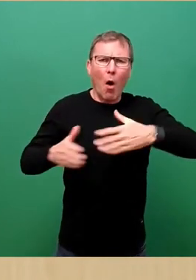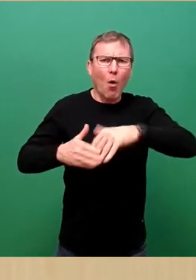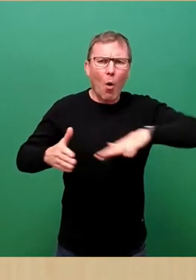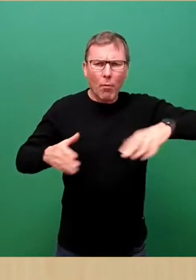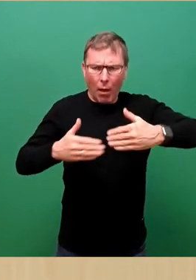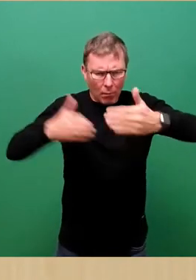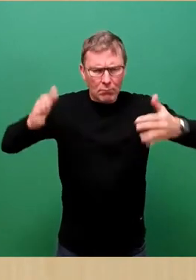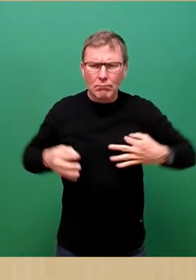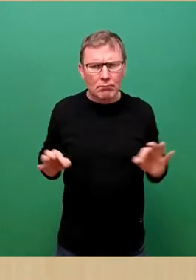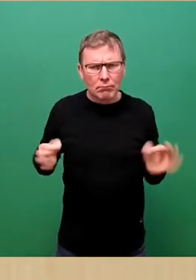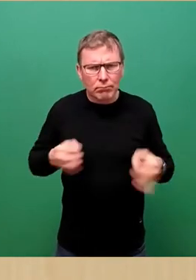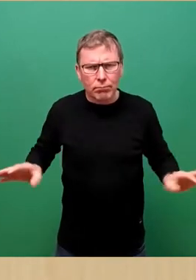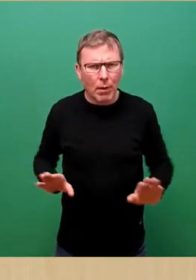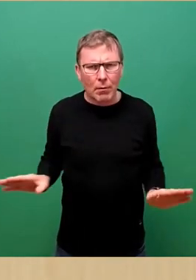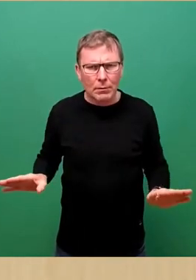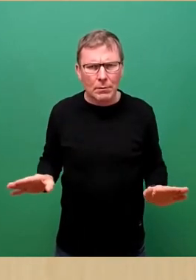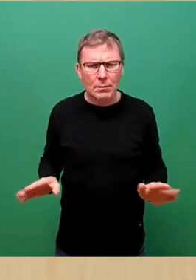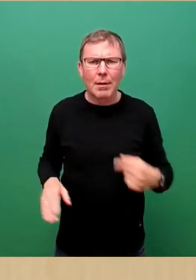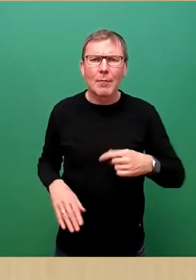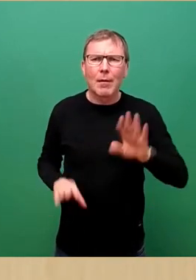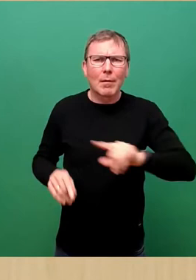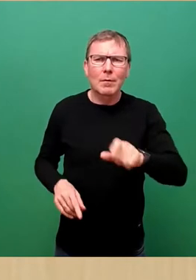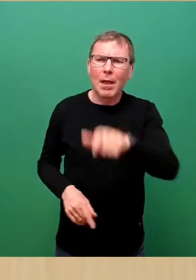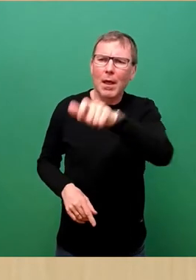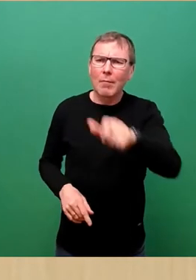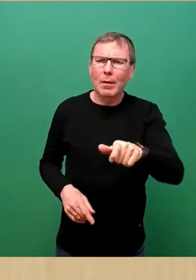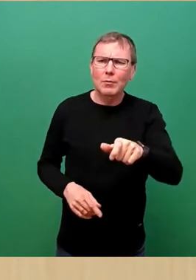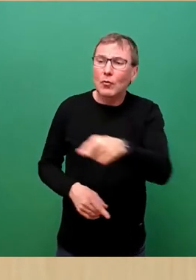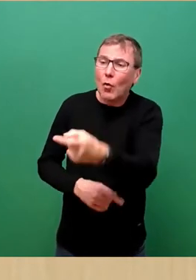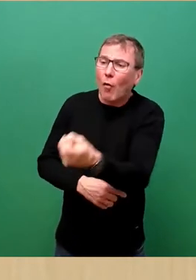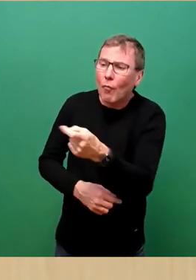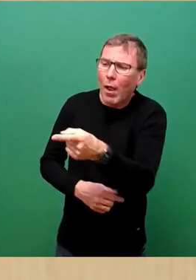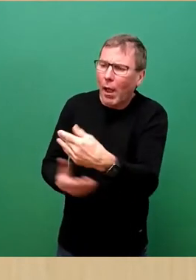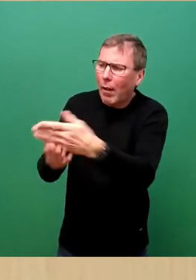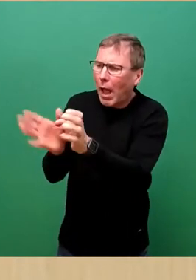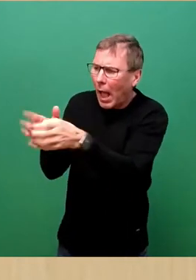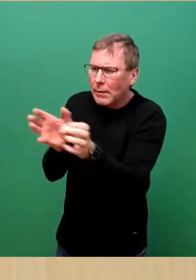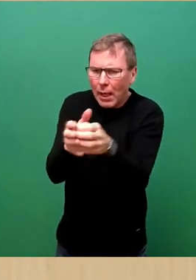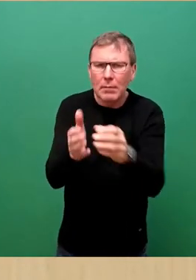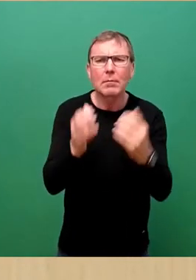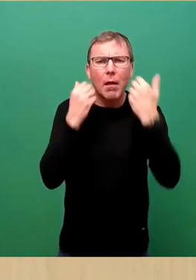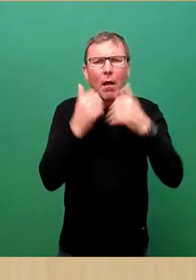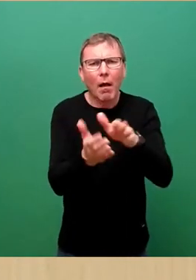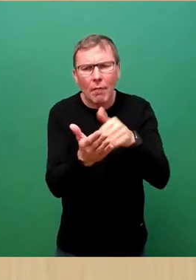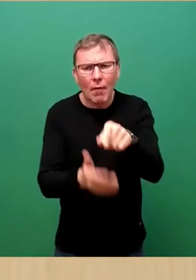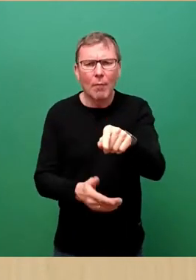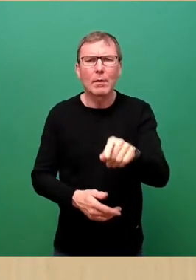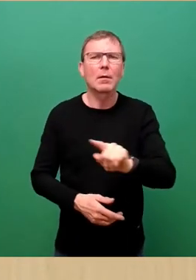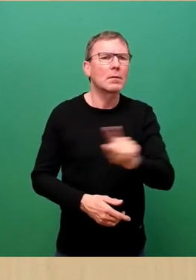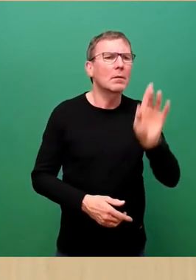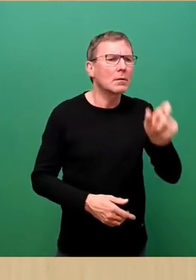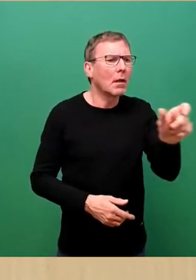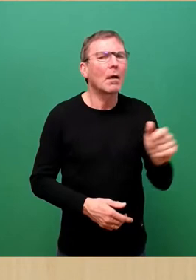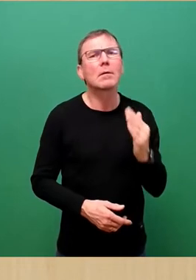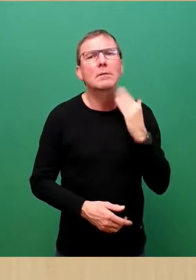dürfen Menschen nicht einteilen. Nicht nach Herkunft, nicht nach Hautfarbe und nicht nach ihrer sexuellen